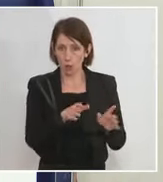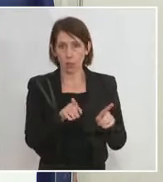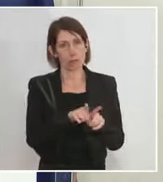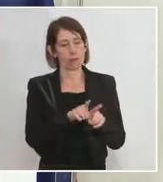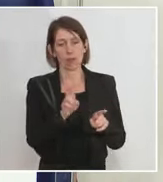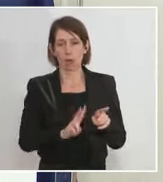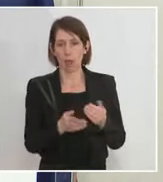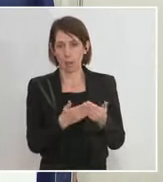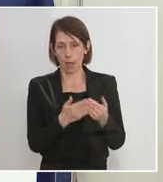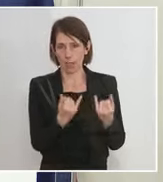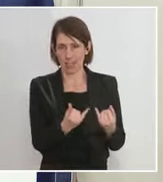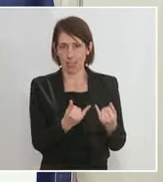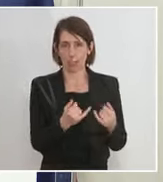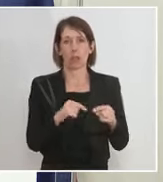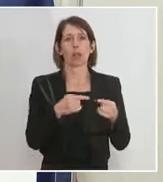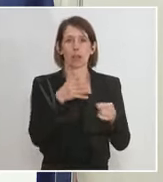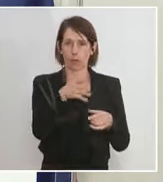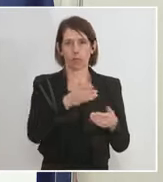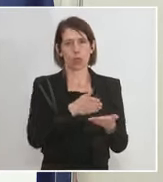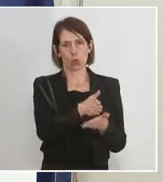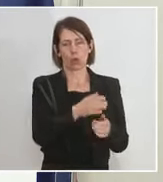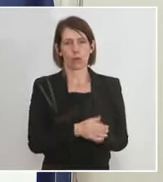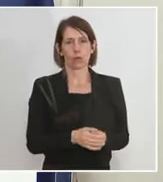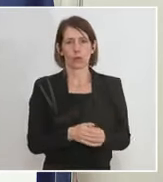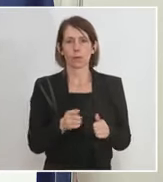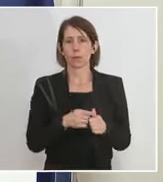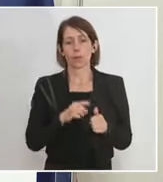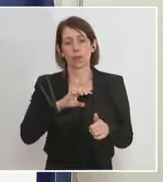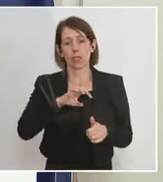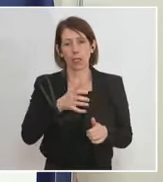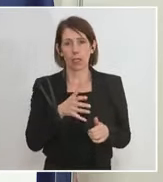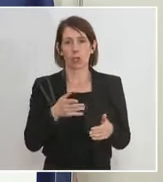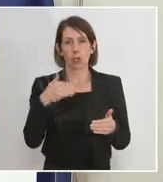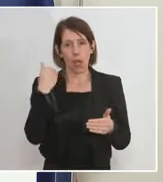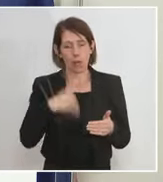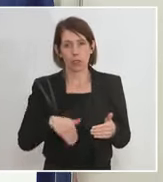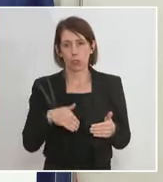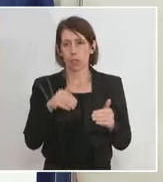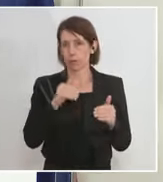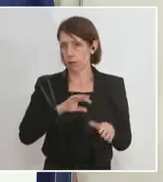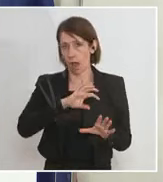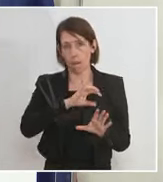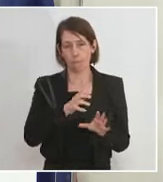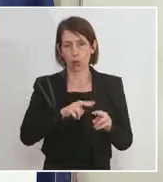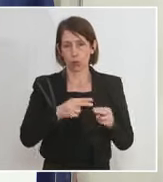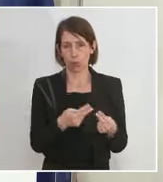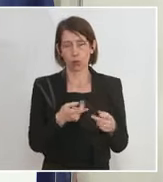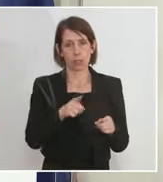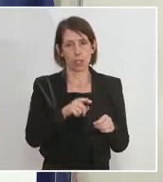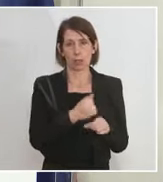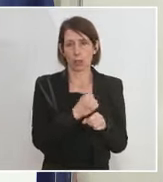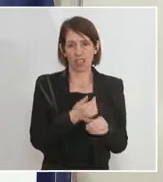Vorarlberg. Und auf der anderen Seite, wenn es notwendig ist, wo regional zu verschärfen, dann werden das die Bundesländer auch tun. Denn